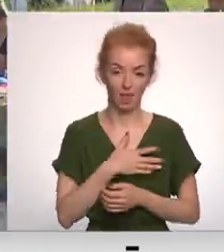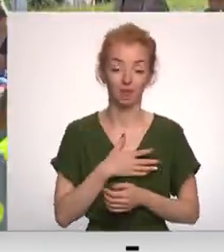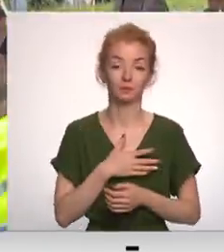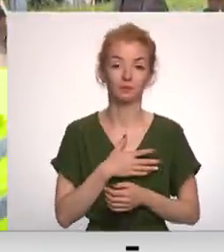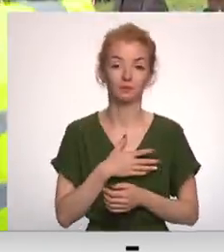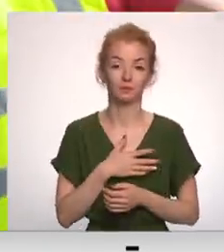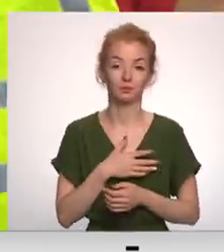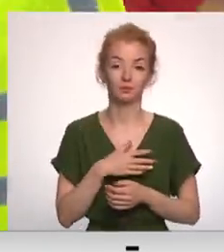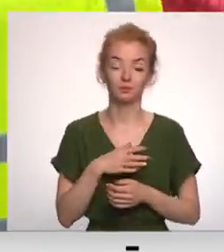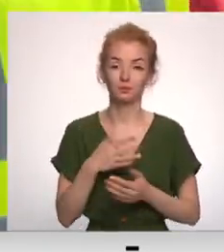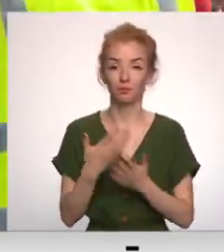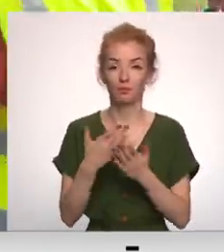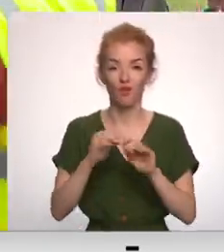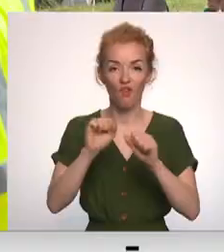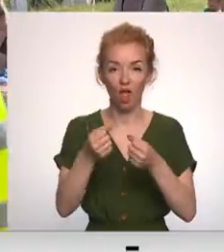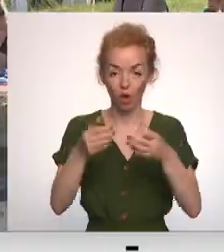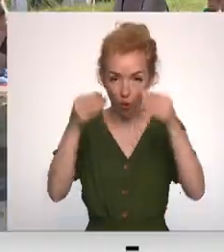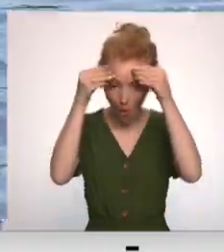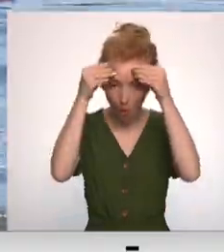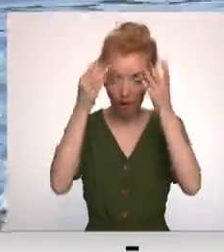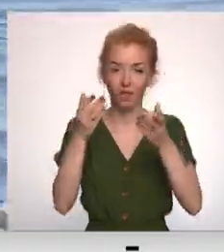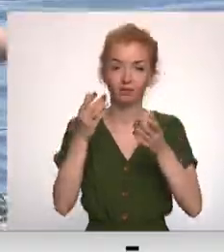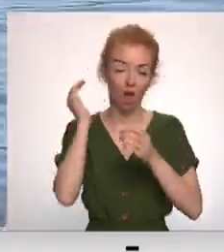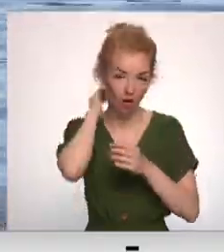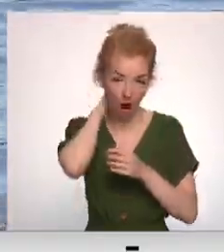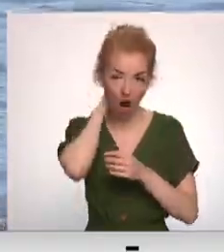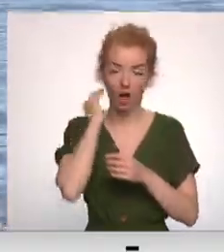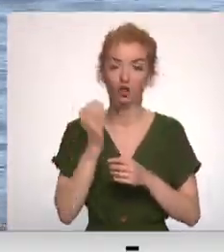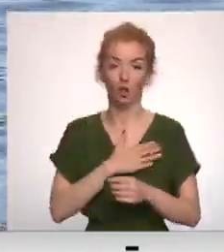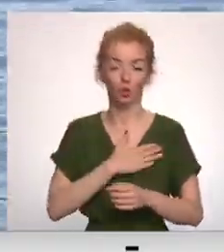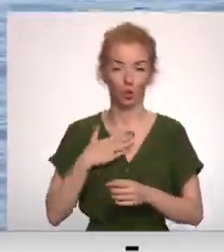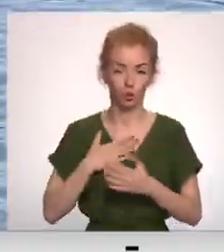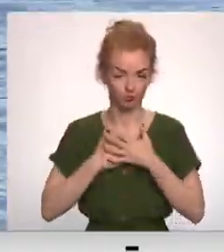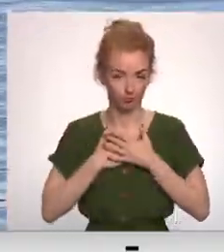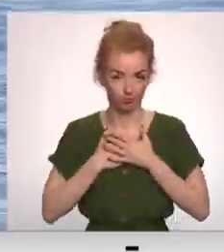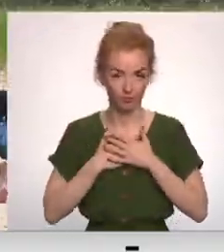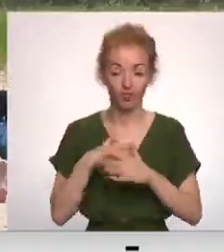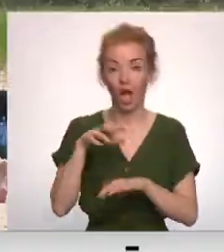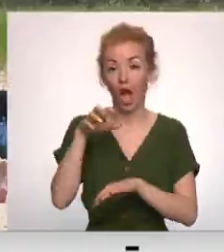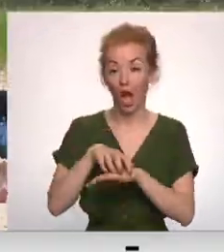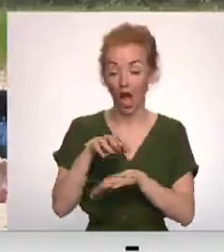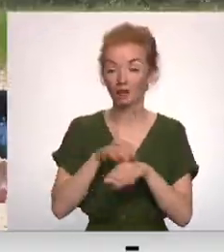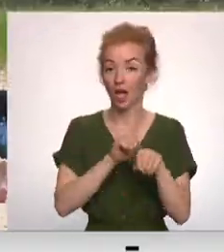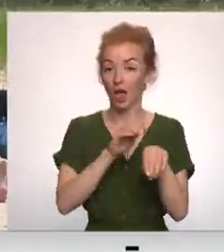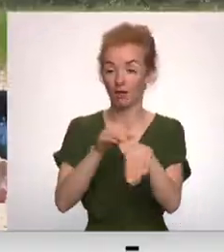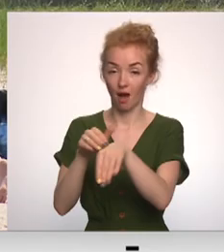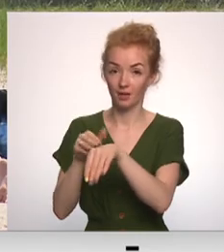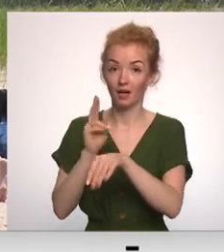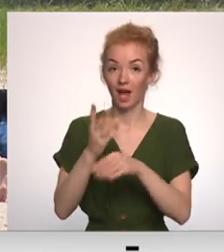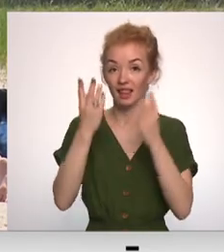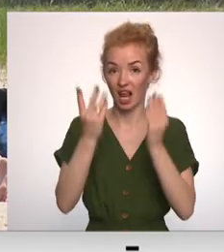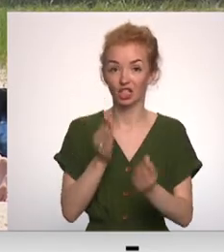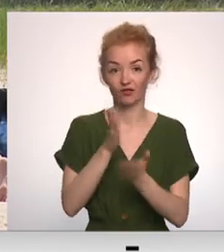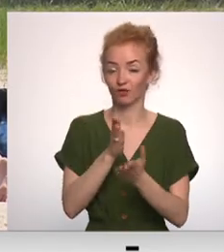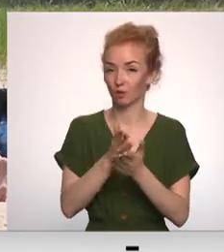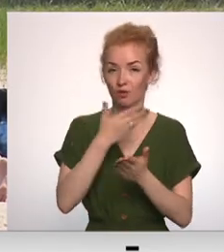Liekam vēsas kompresas, piera, kaklus, krūtis. Ārs reanimatologs atgādina, ka dienas vidus